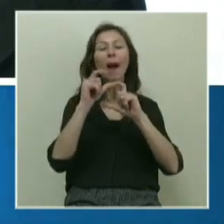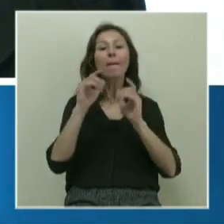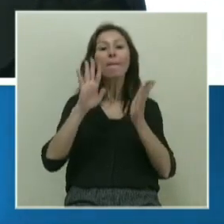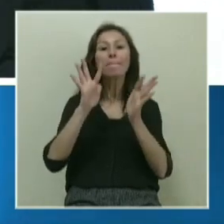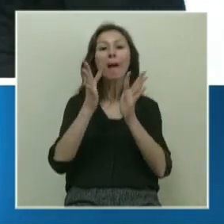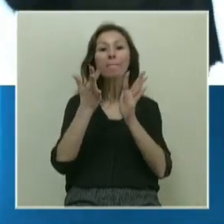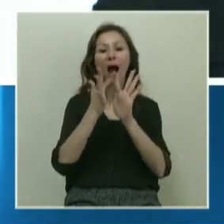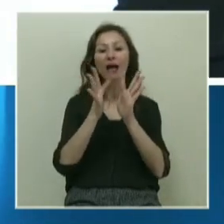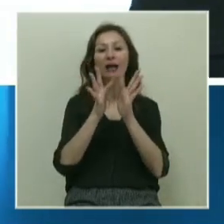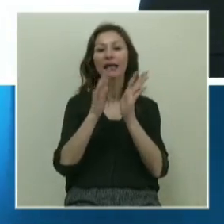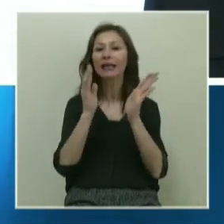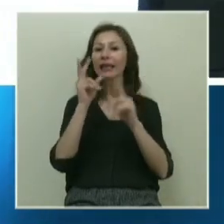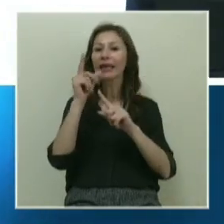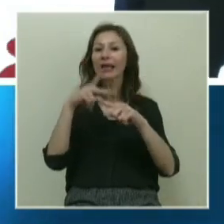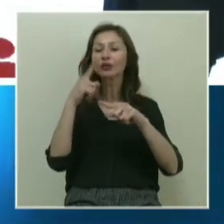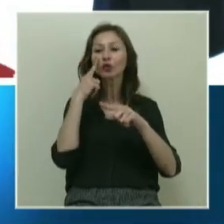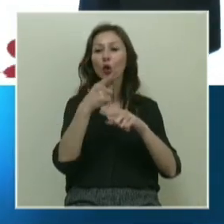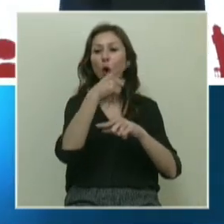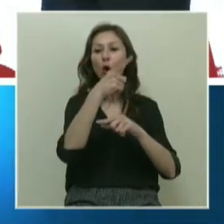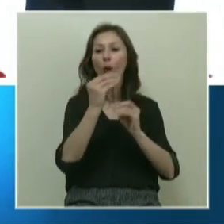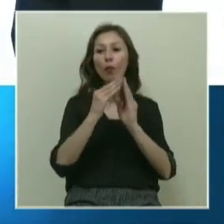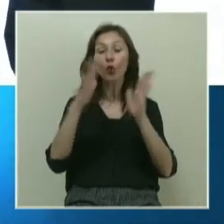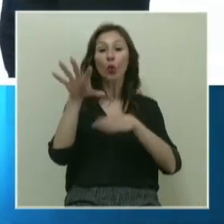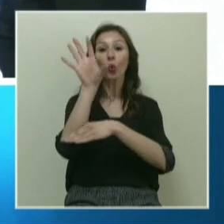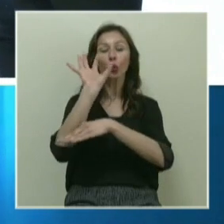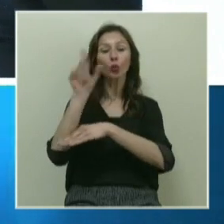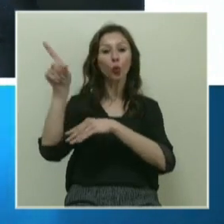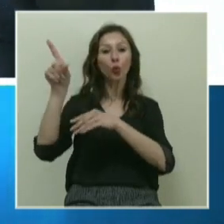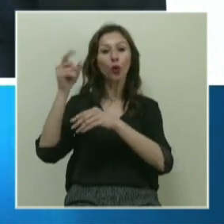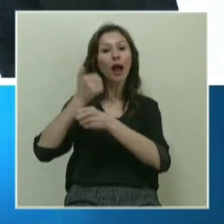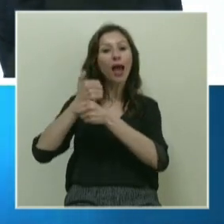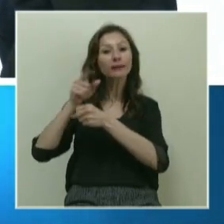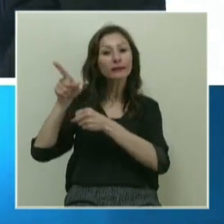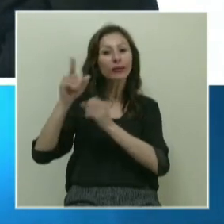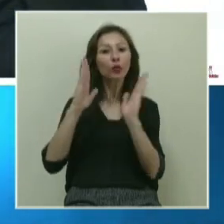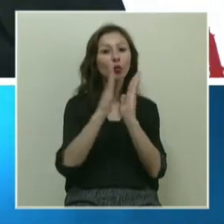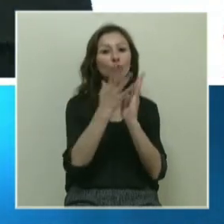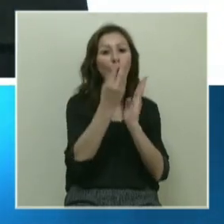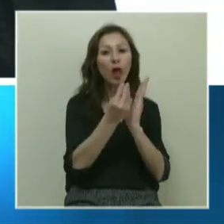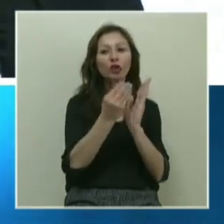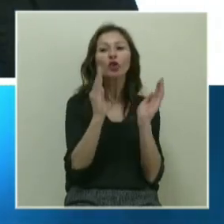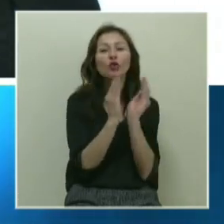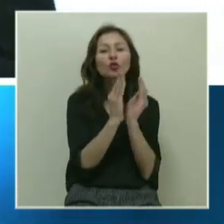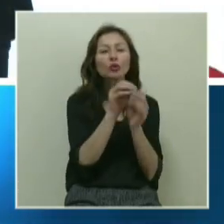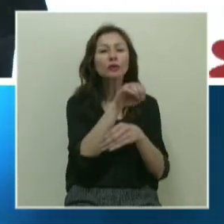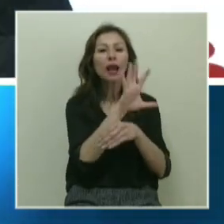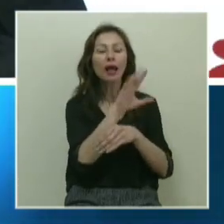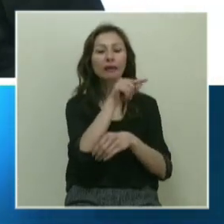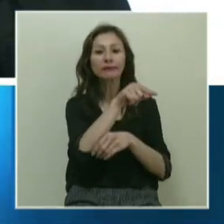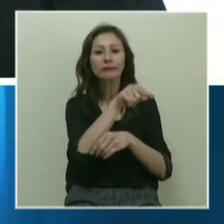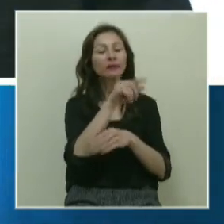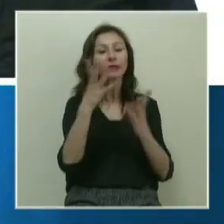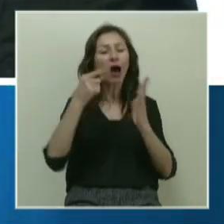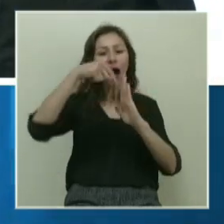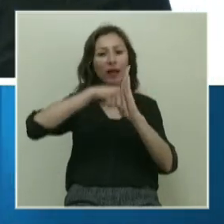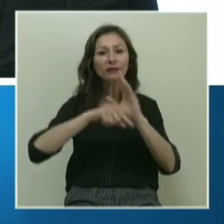görüyorsunuz şu anda. Aşağıda gördüğünüz iki kere, Büyük Magellan Uydu Galaksisi, küçük olan da Küçük Magellan Uydu Galaksisi. Bundan daha